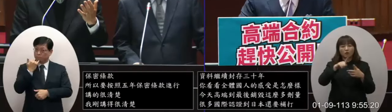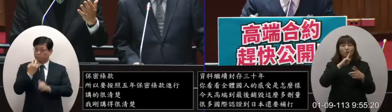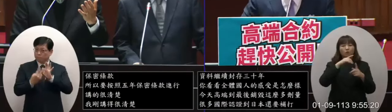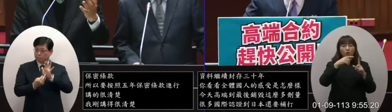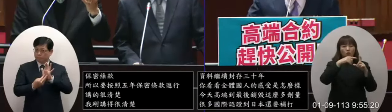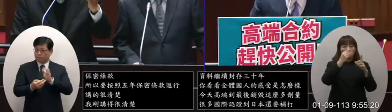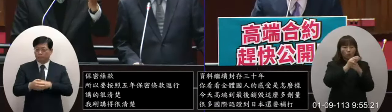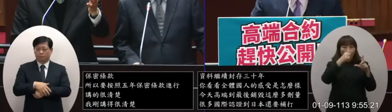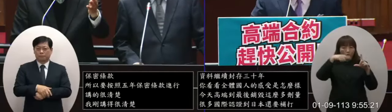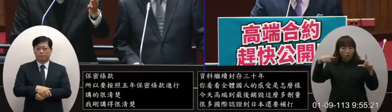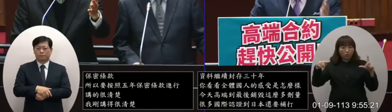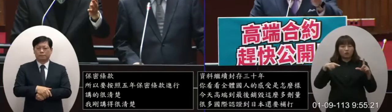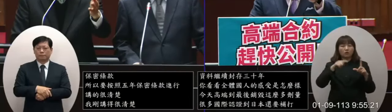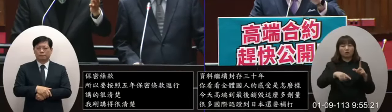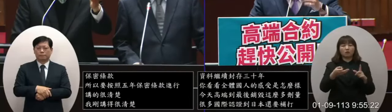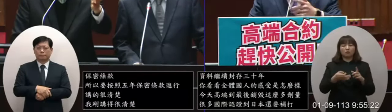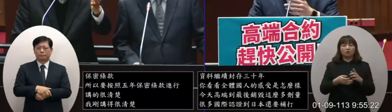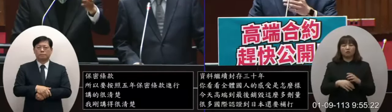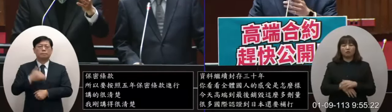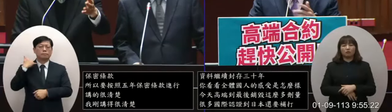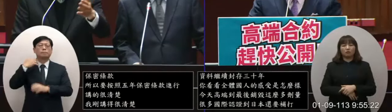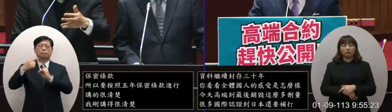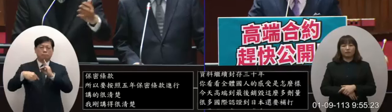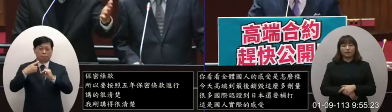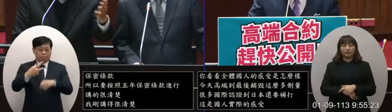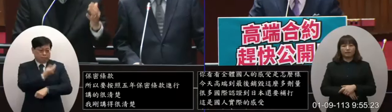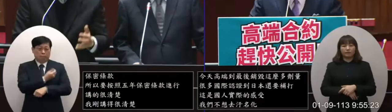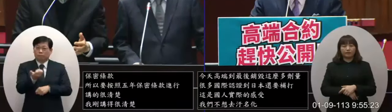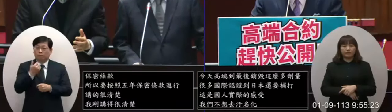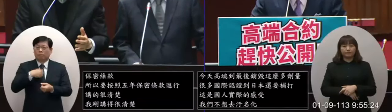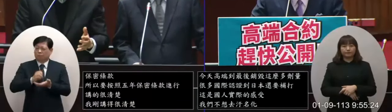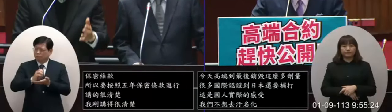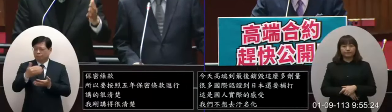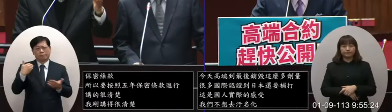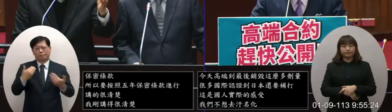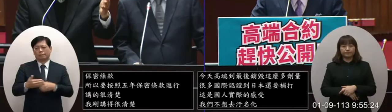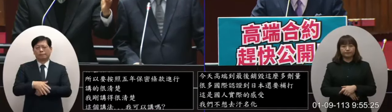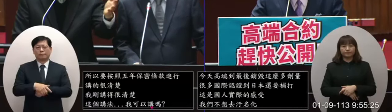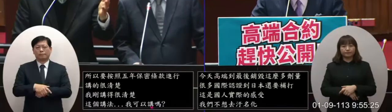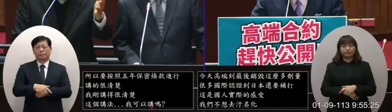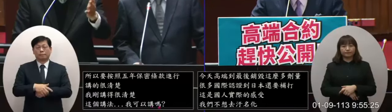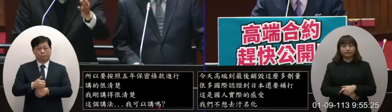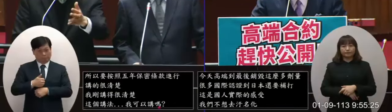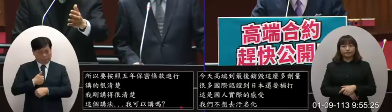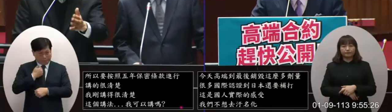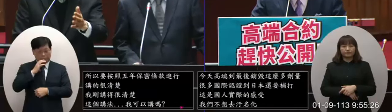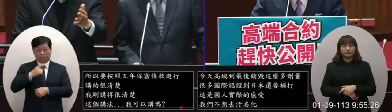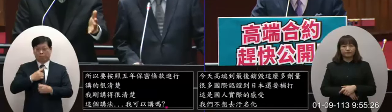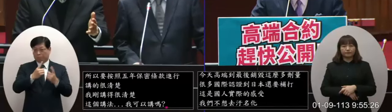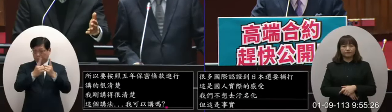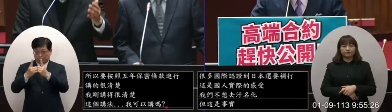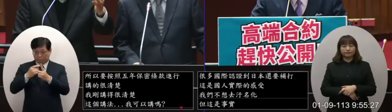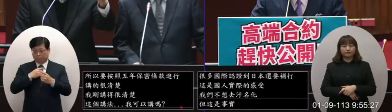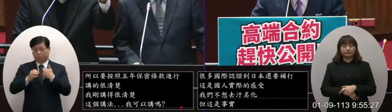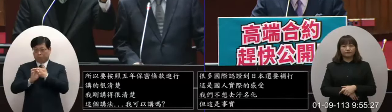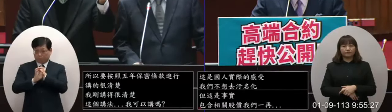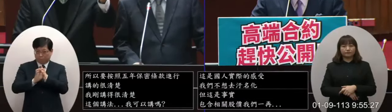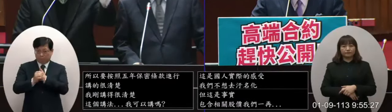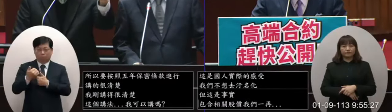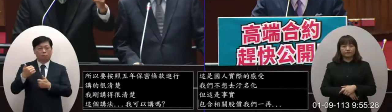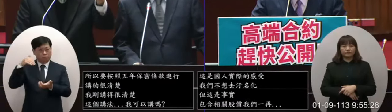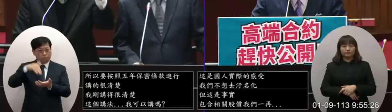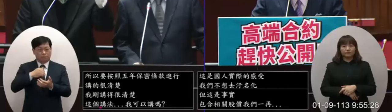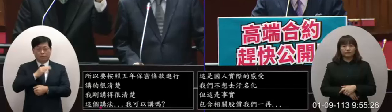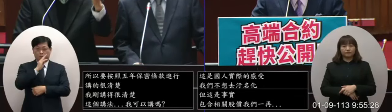的股價我們一再高端高端的疫苗我剛才已經報告得很清楚真實世界的數據出來他是